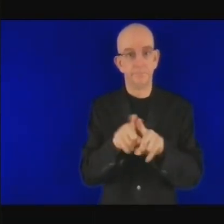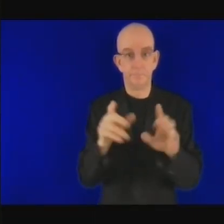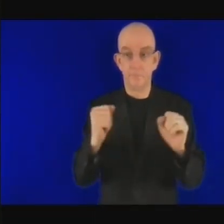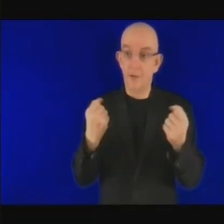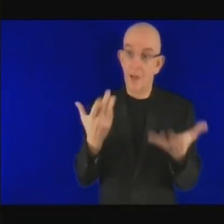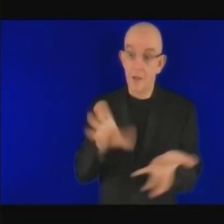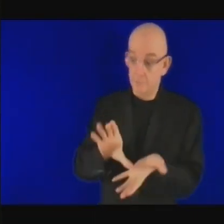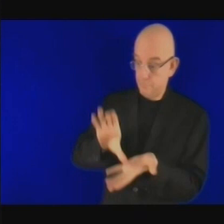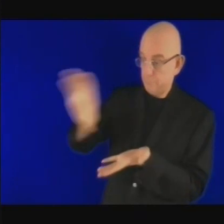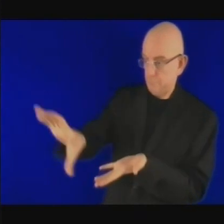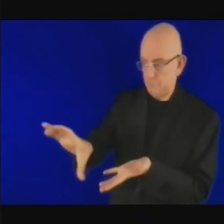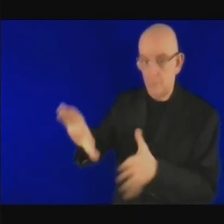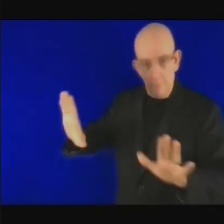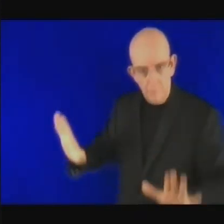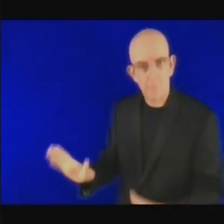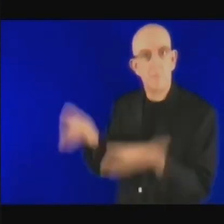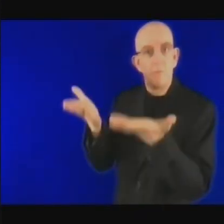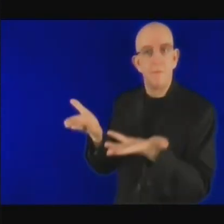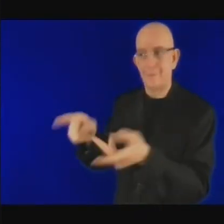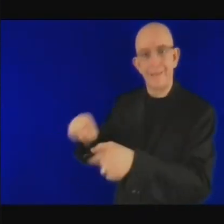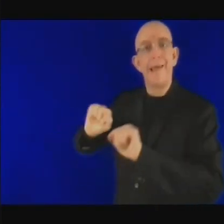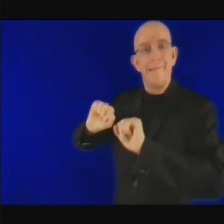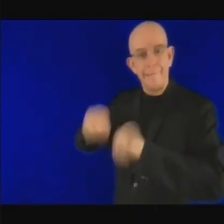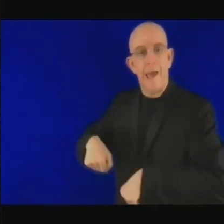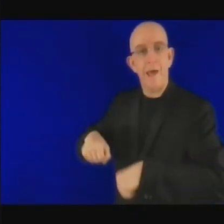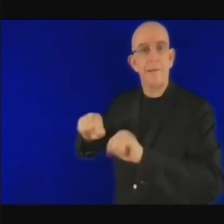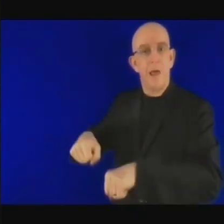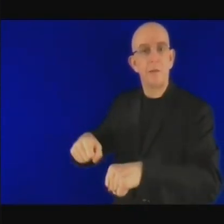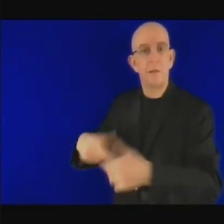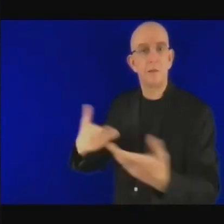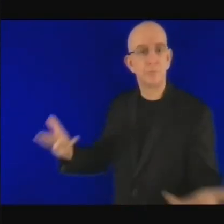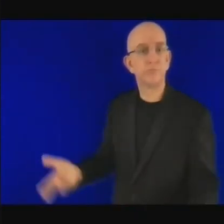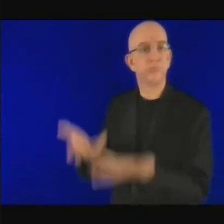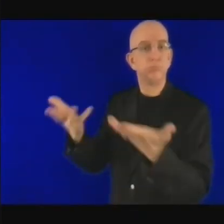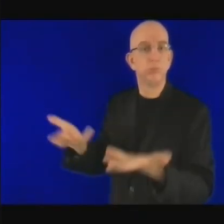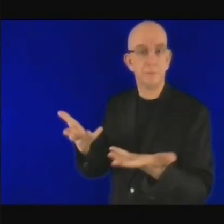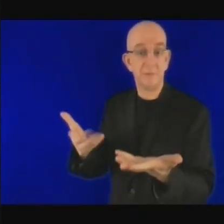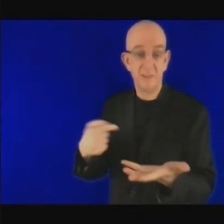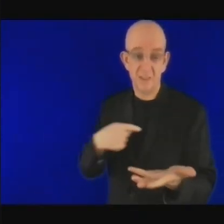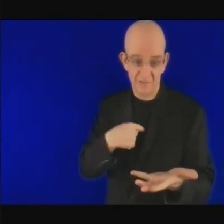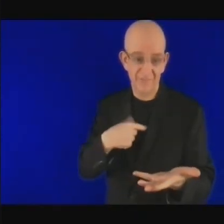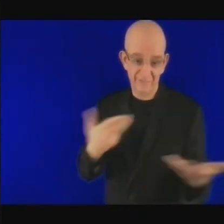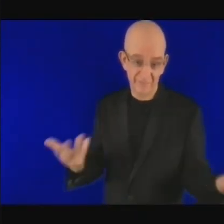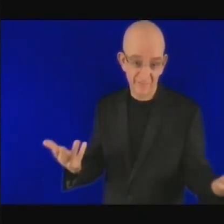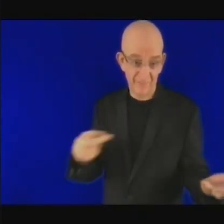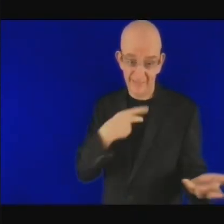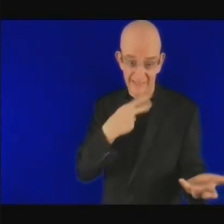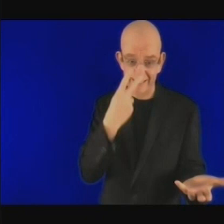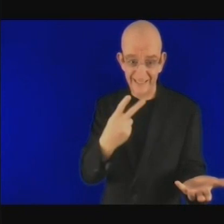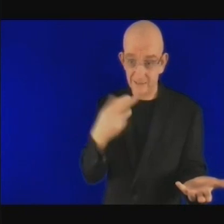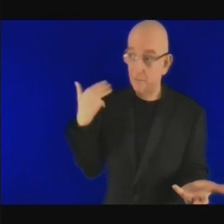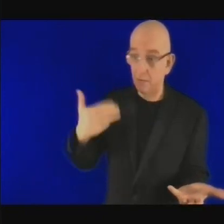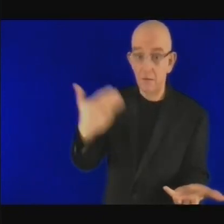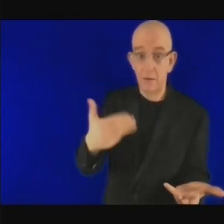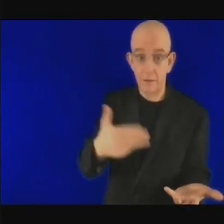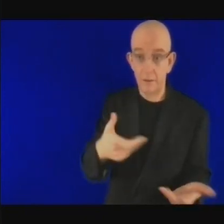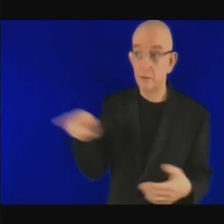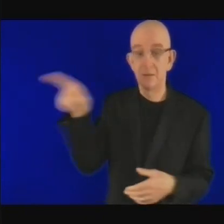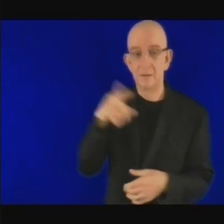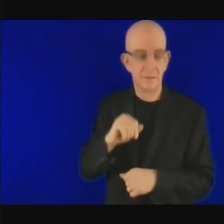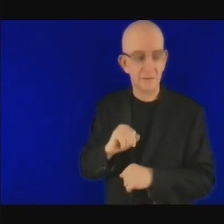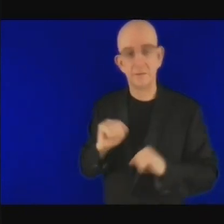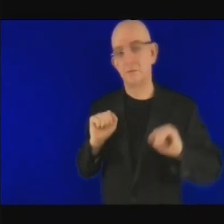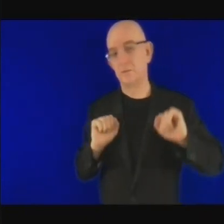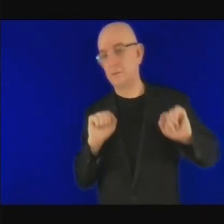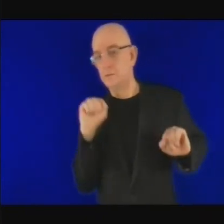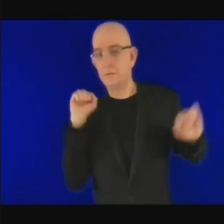certaines institutions de financement du développement dire eh bien on ne'intéresse pas du tout au gaz et ça ça me choque on ne va même pas regarder des projets dans